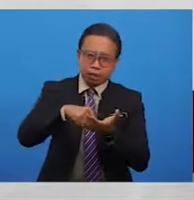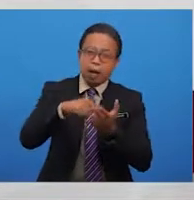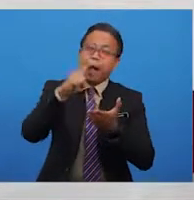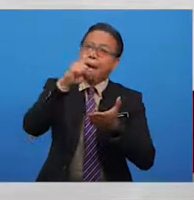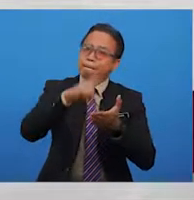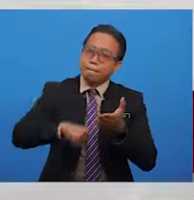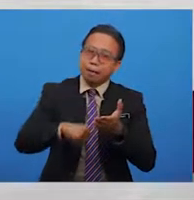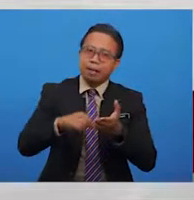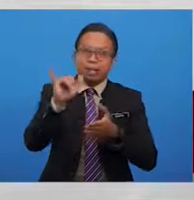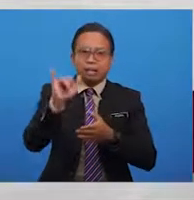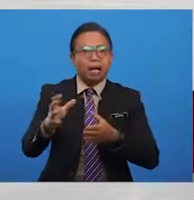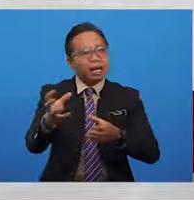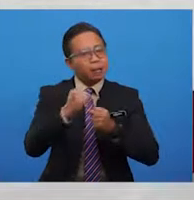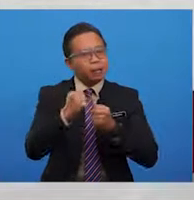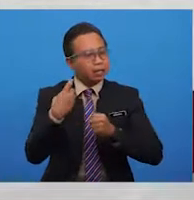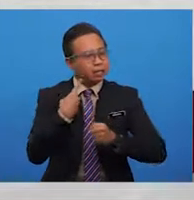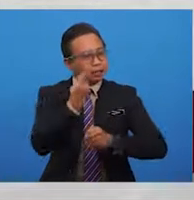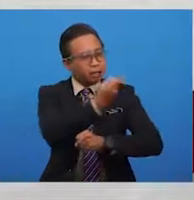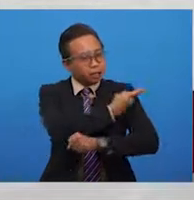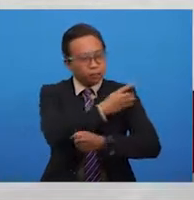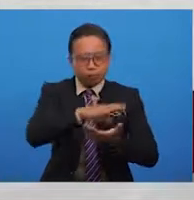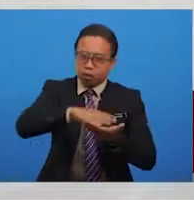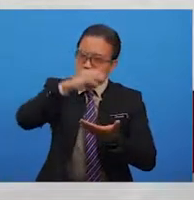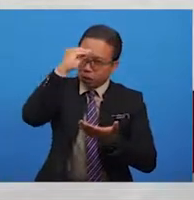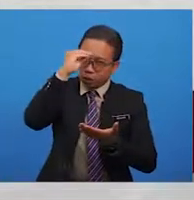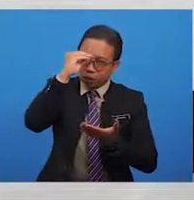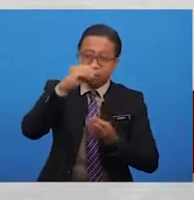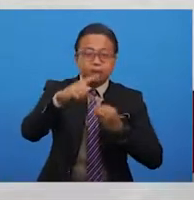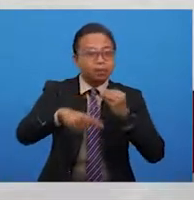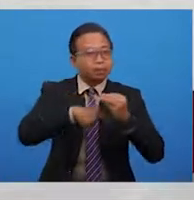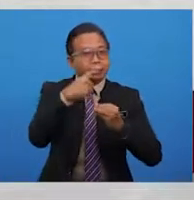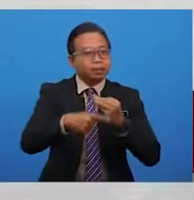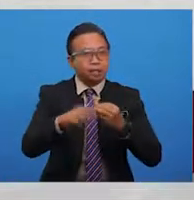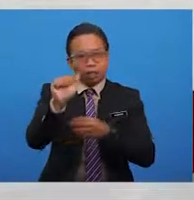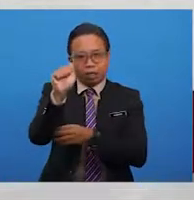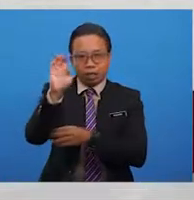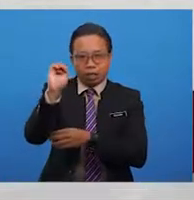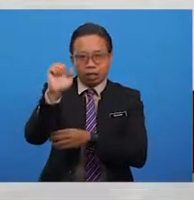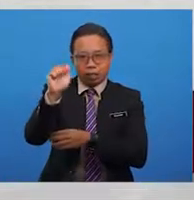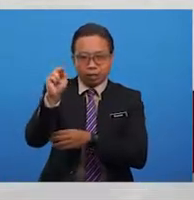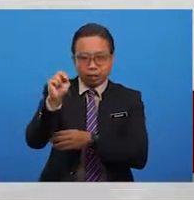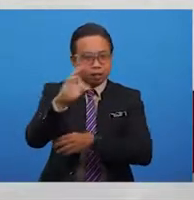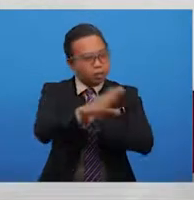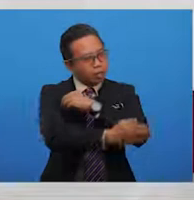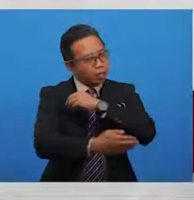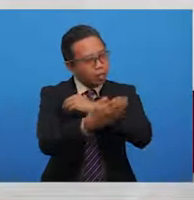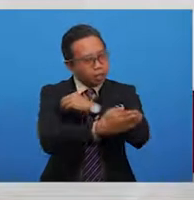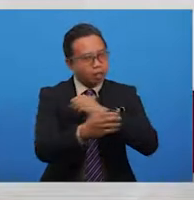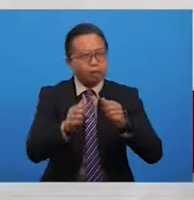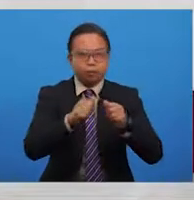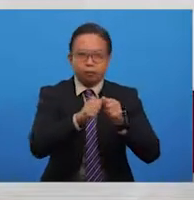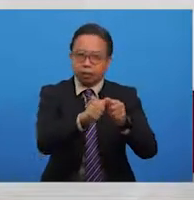apa yang dapat kita telusuri ialah tentang keamanan sesebuah negara bergantung kepada